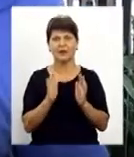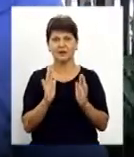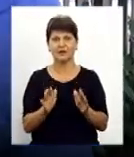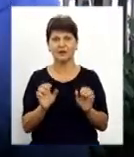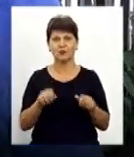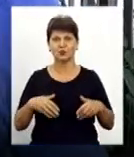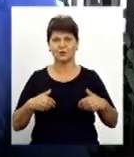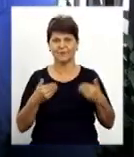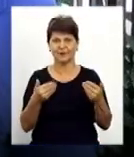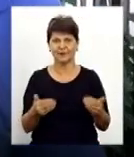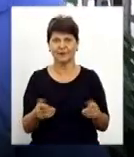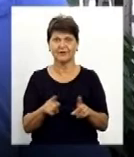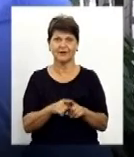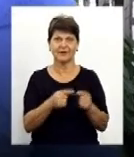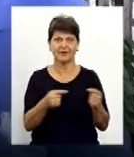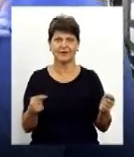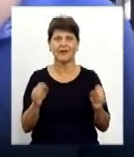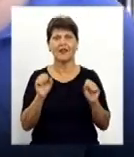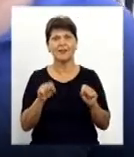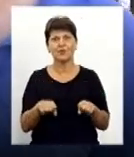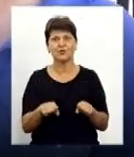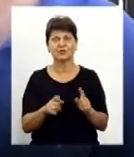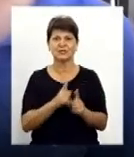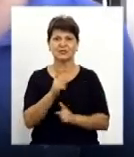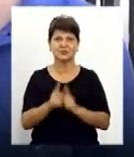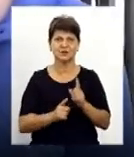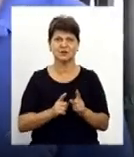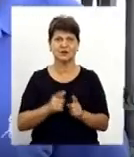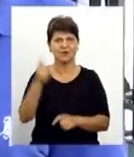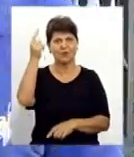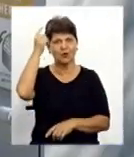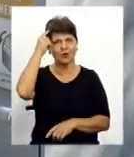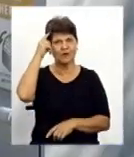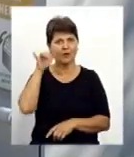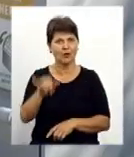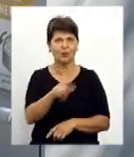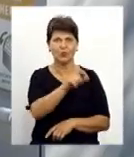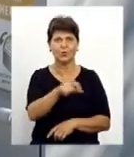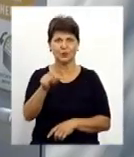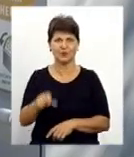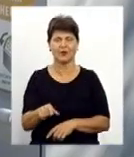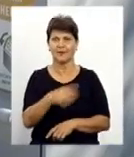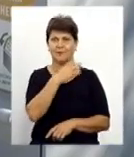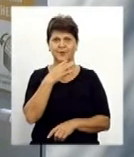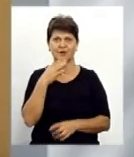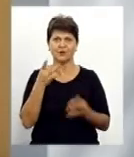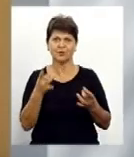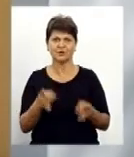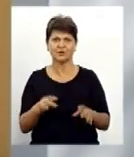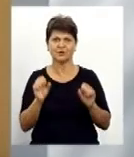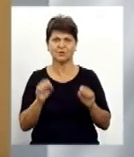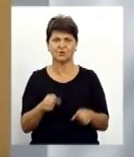речі, якби що тільки такі зміни відбувалися в головах людей. Ось тому, що набагато простіше можна